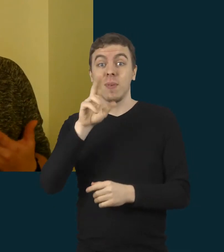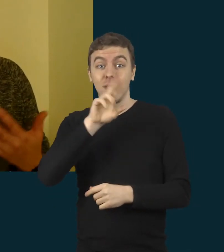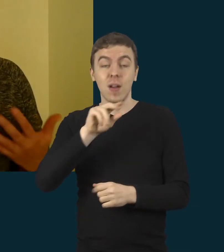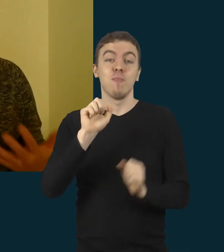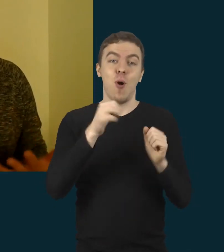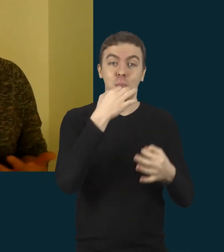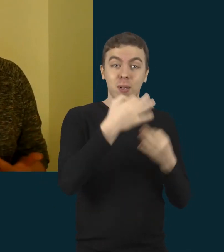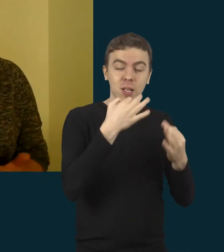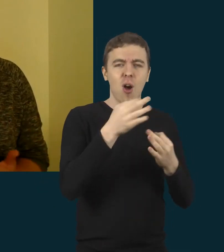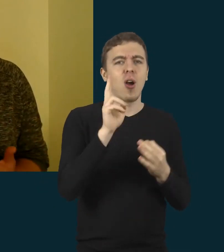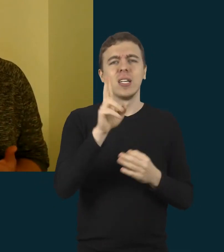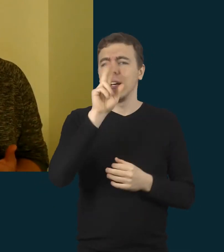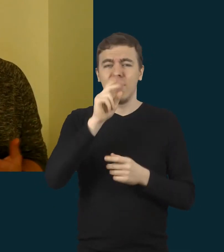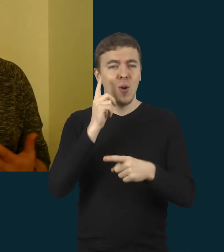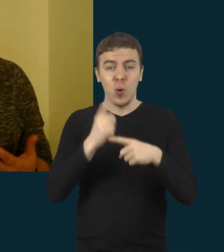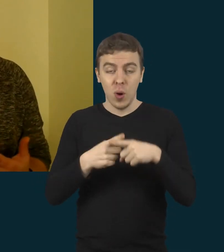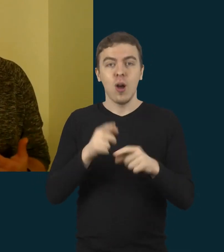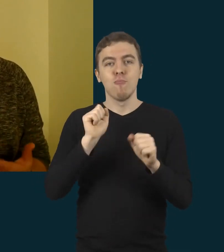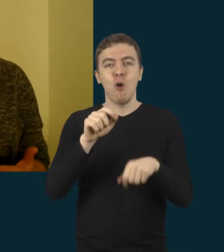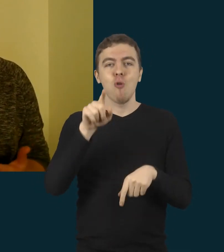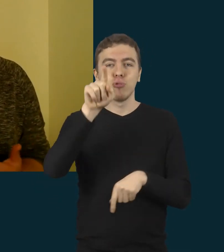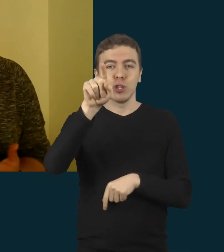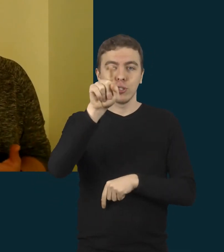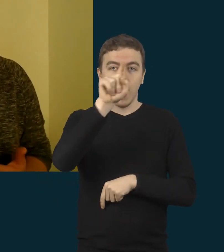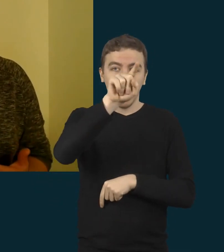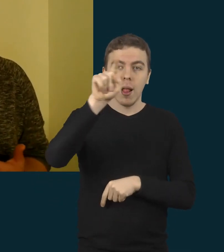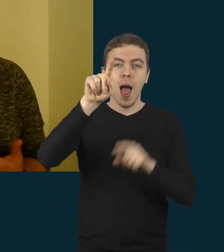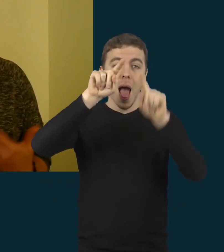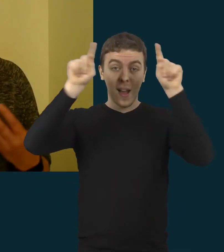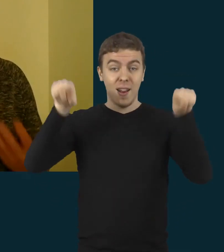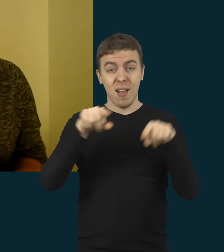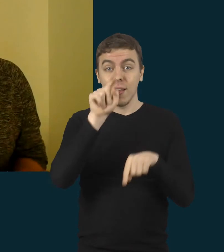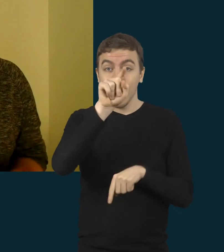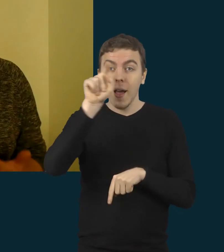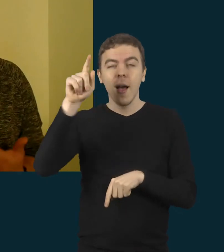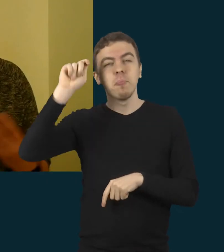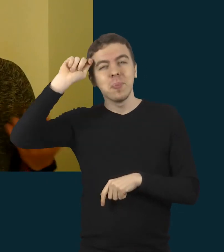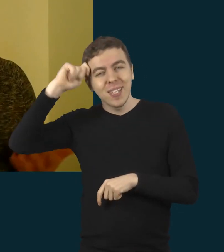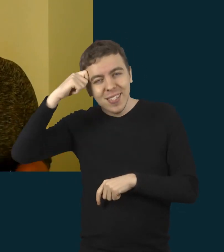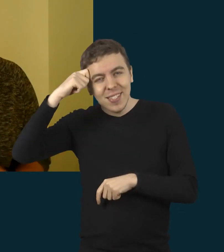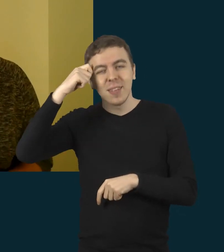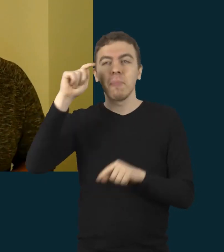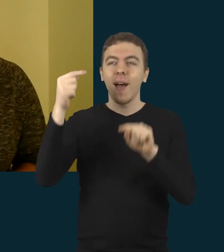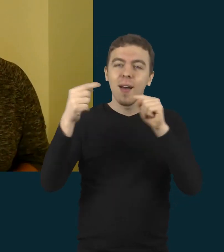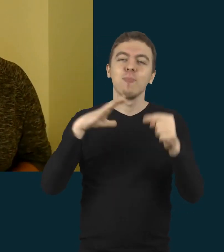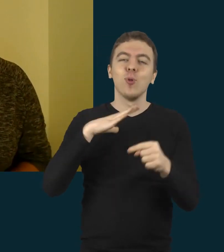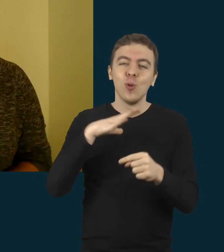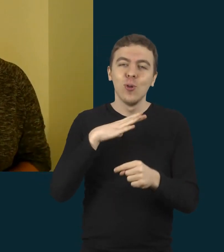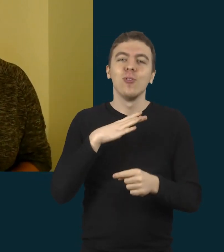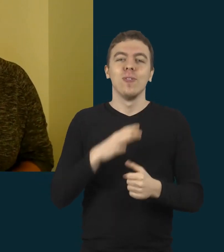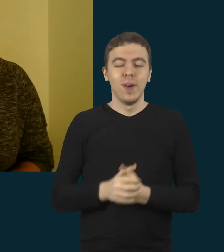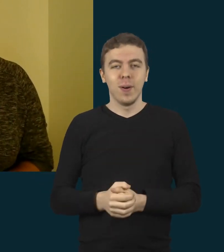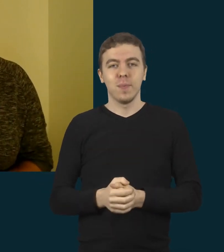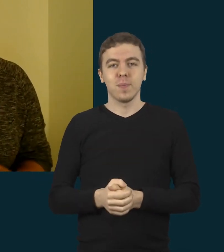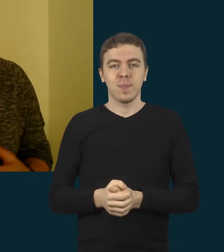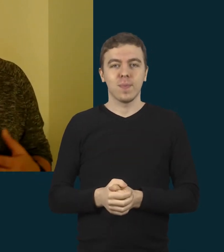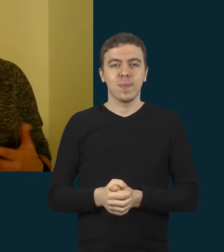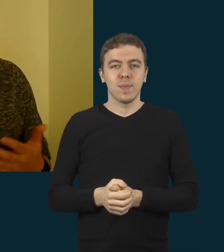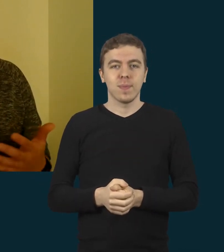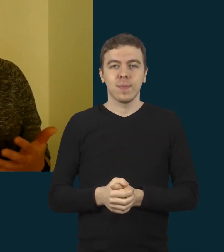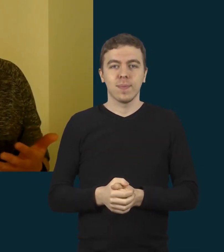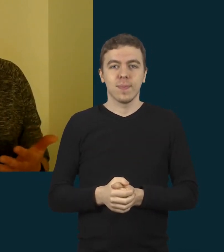yra neverbalus, jie tiesiog pirštuko rodė į ekraną, prisimindavimi vieni kitus. Ir galbūt mes